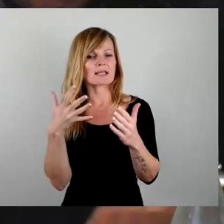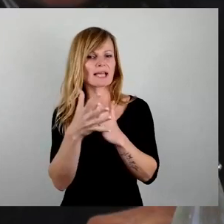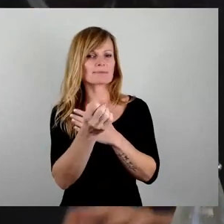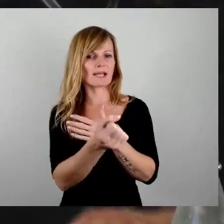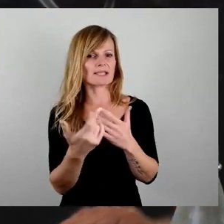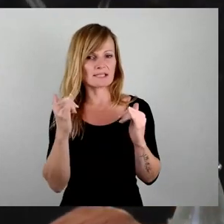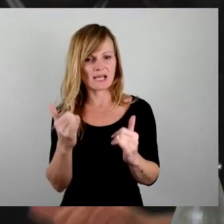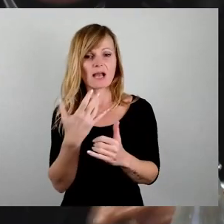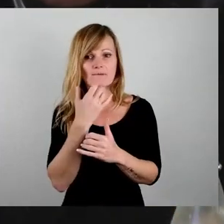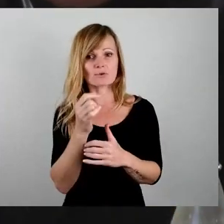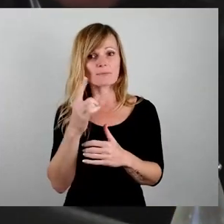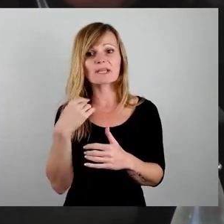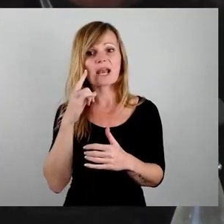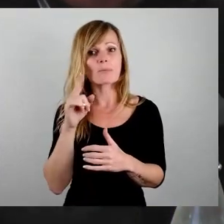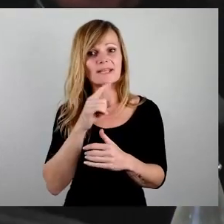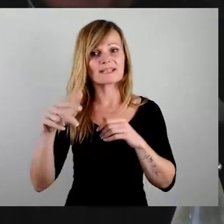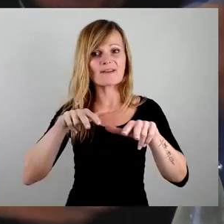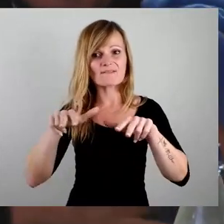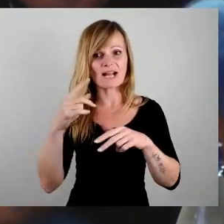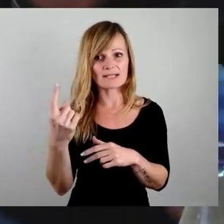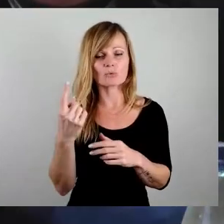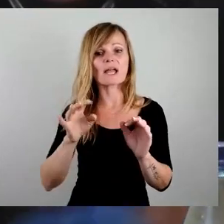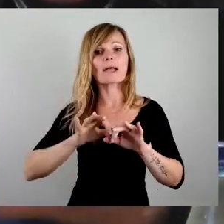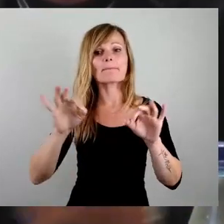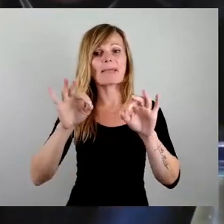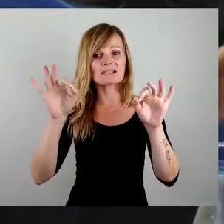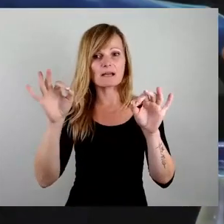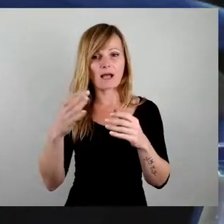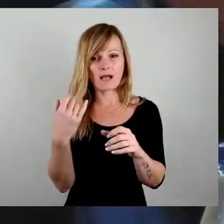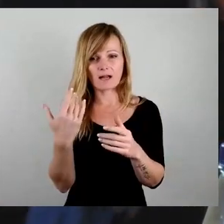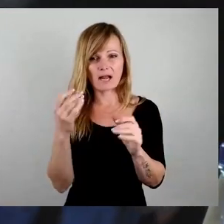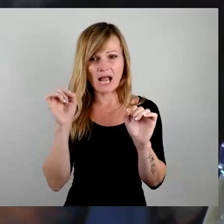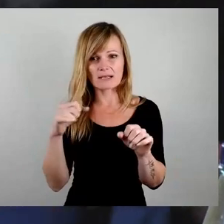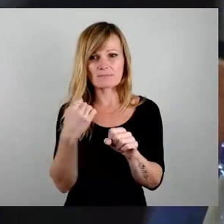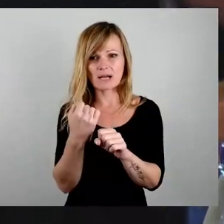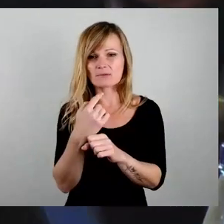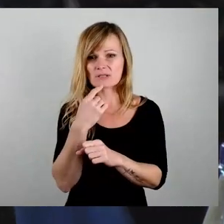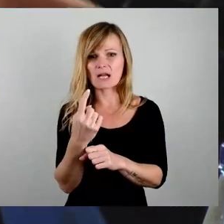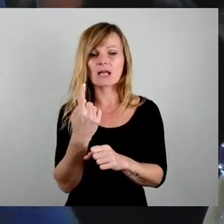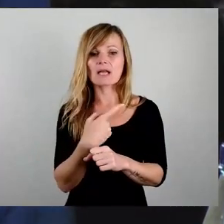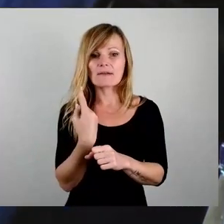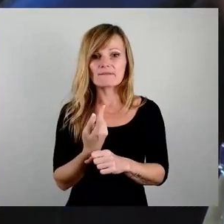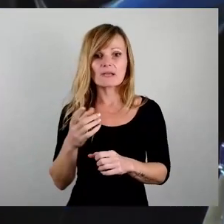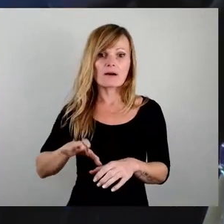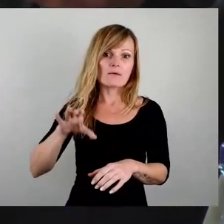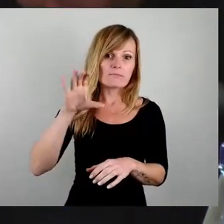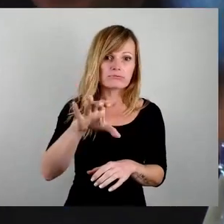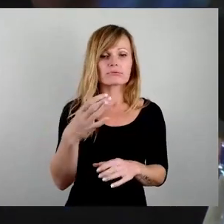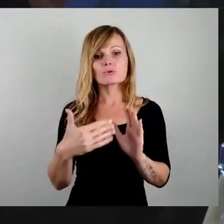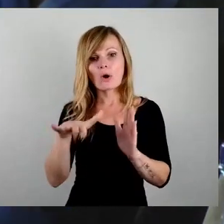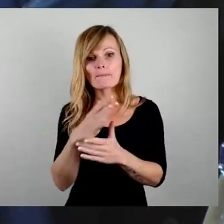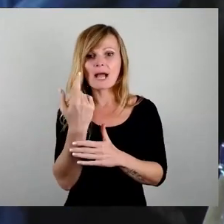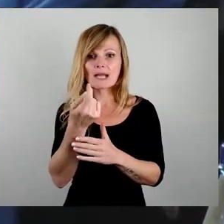glaube nicht, dass die Verwaltung etwas Besseres zu tun hat, wie zu sagen, ja, wir geben Unternehmen noch mehr Geld wie notwendig und hier und dort.